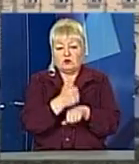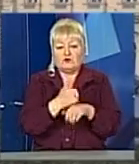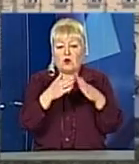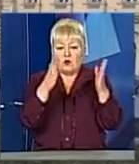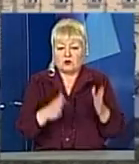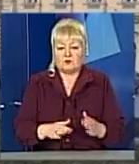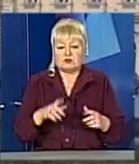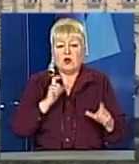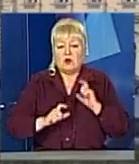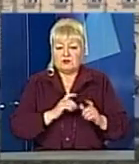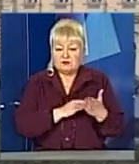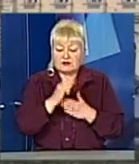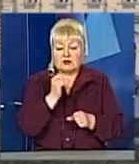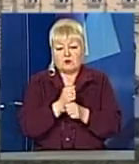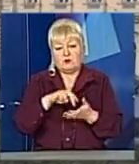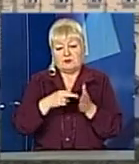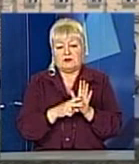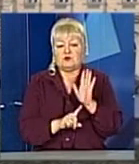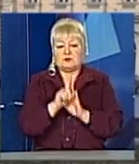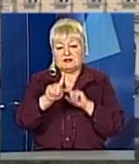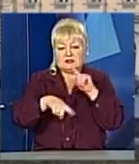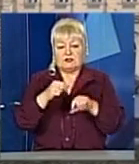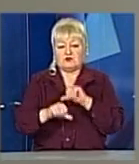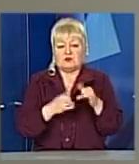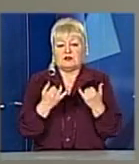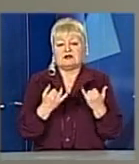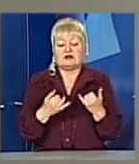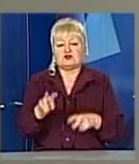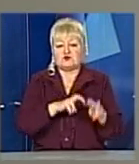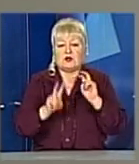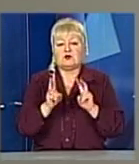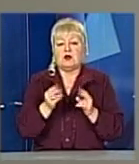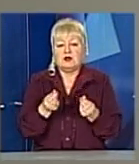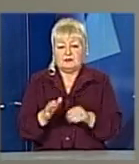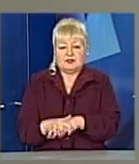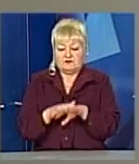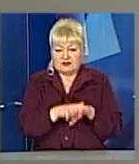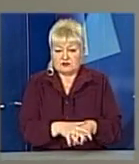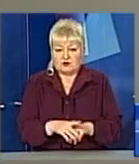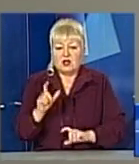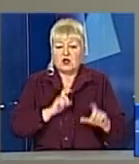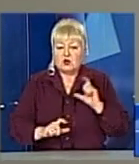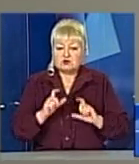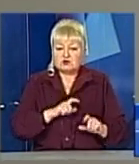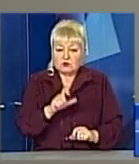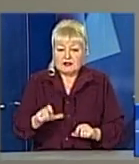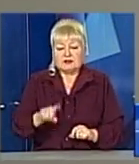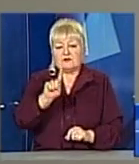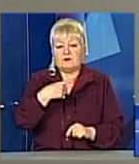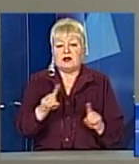Роботи планують розпочати наступного року. Зараз шукатимуть інвестора. Студенти вимагають, щоб